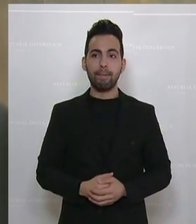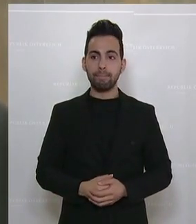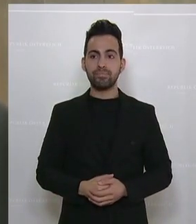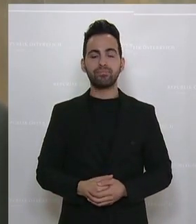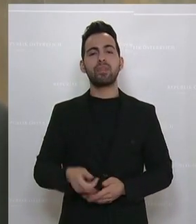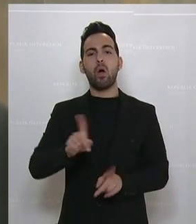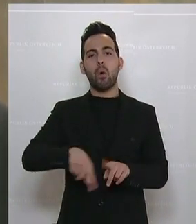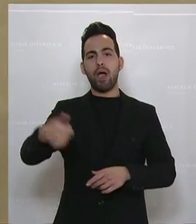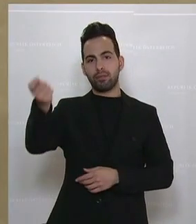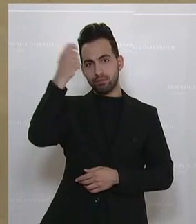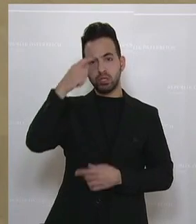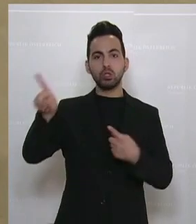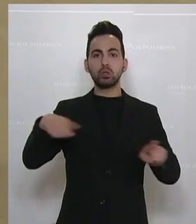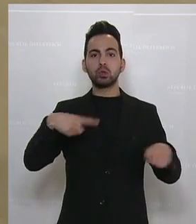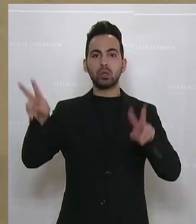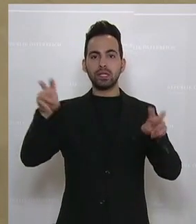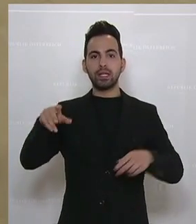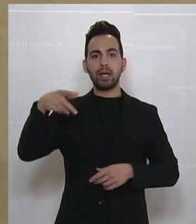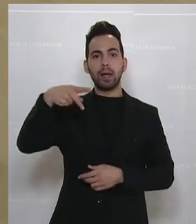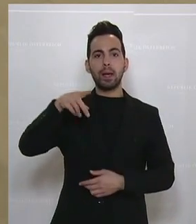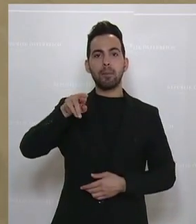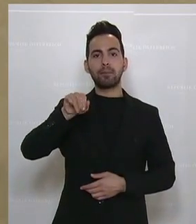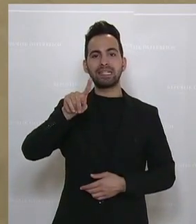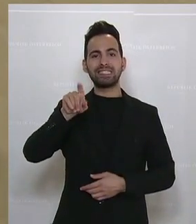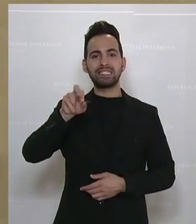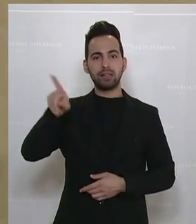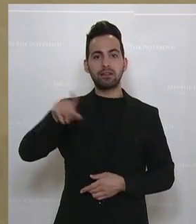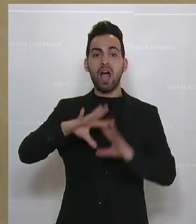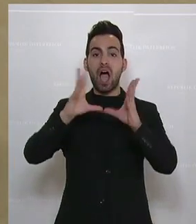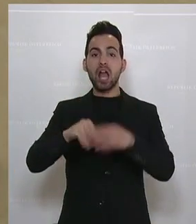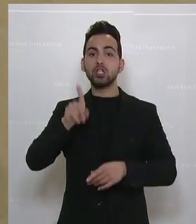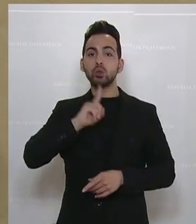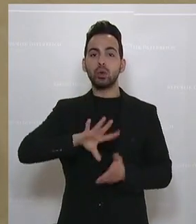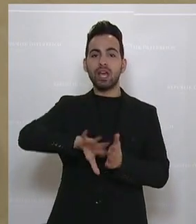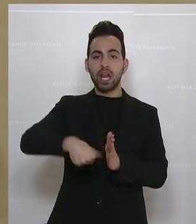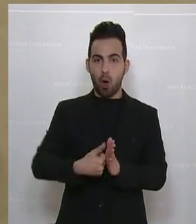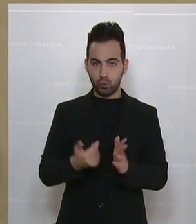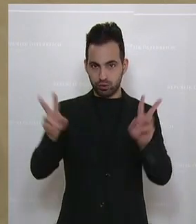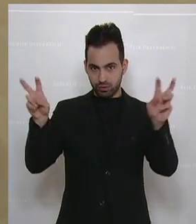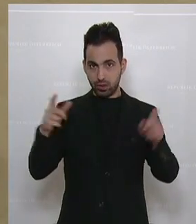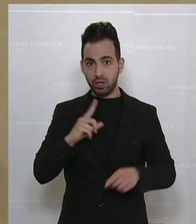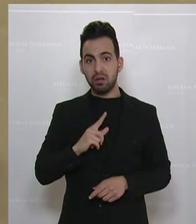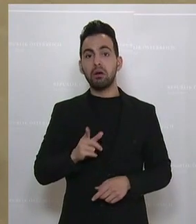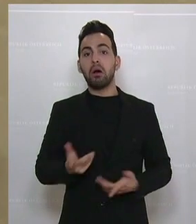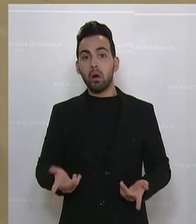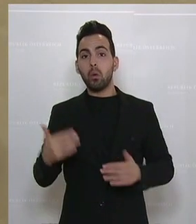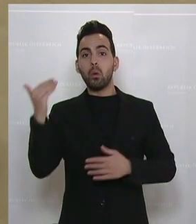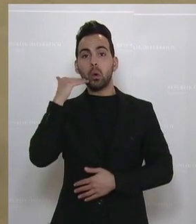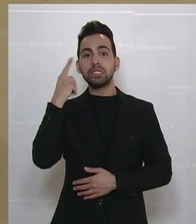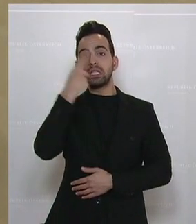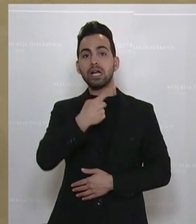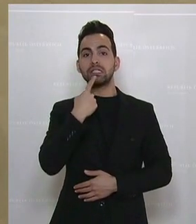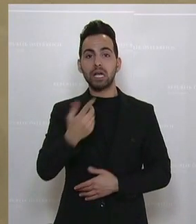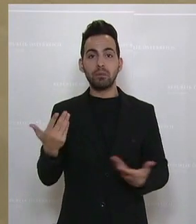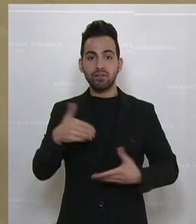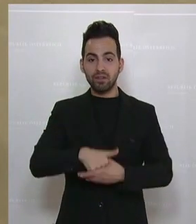Mir fällt dazu ein Songtitel ein von den Prinzen. Vielleicht kennen Sie den. Alles nur geklaut. Nur so nebenbei. Oder in den USA sagt man dazu